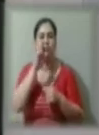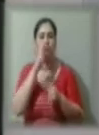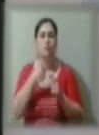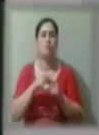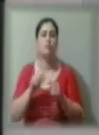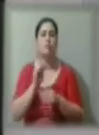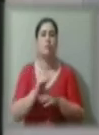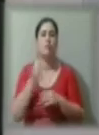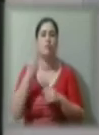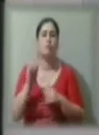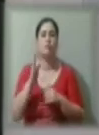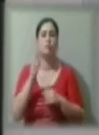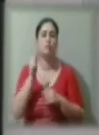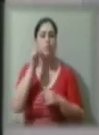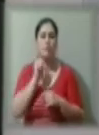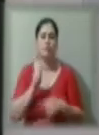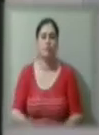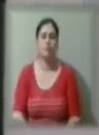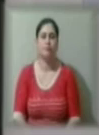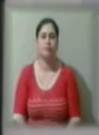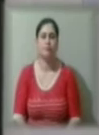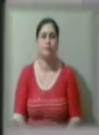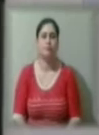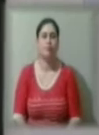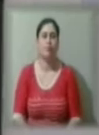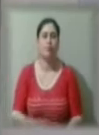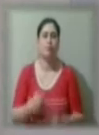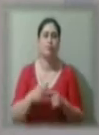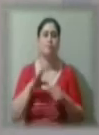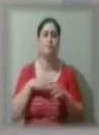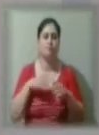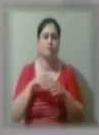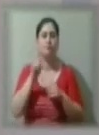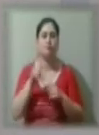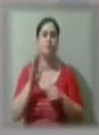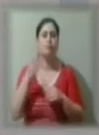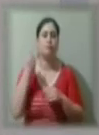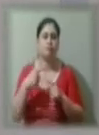українцями. Ми ці віні переможемо. Я просто в цьому впевнений.